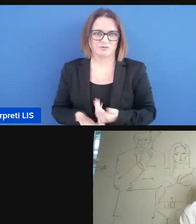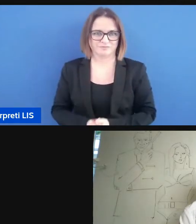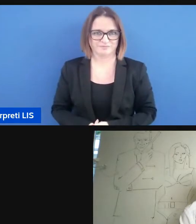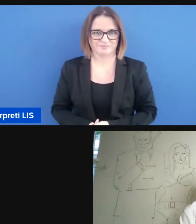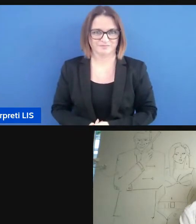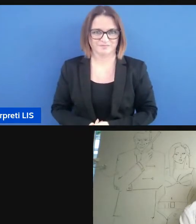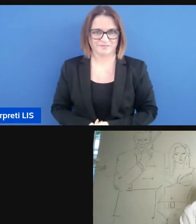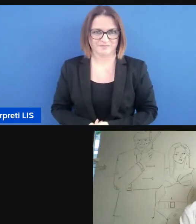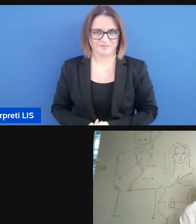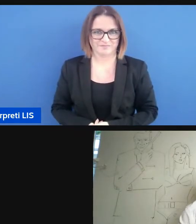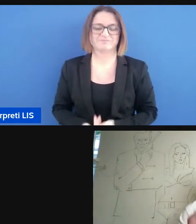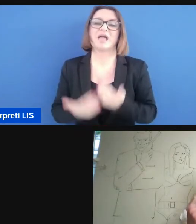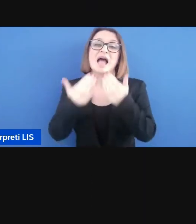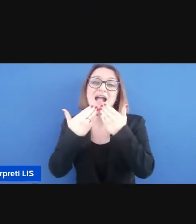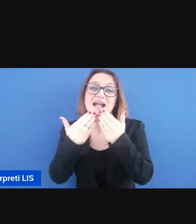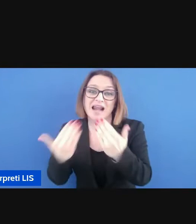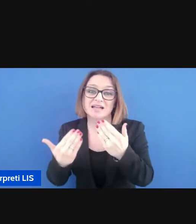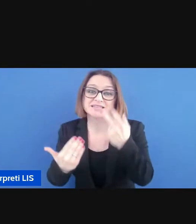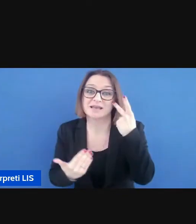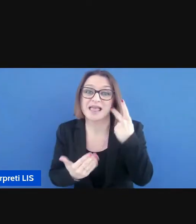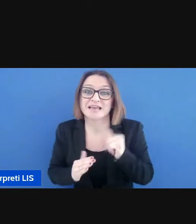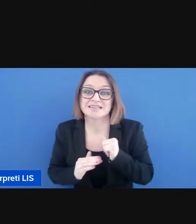ringrazio Emilio Insolera